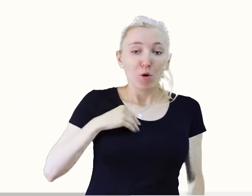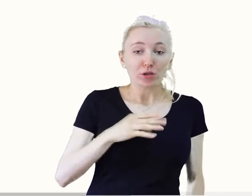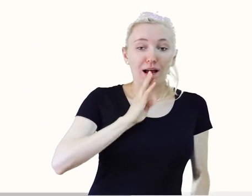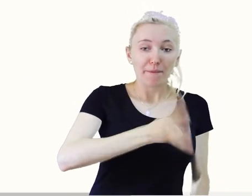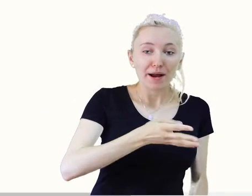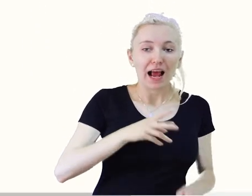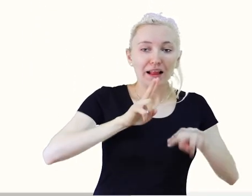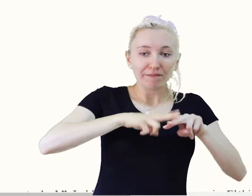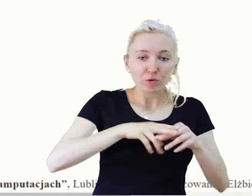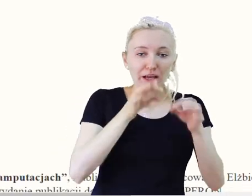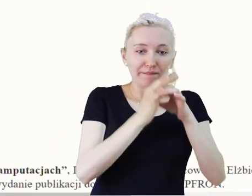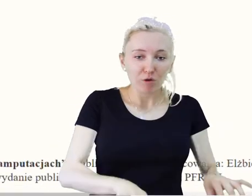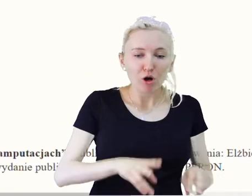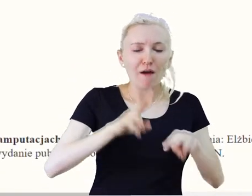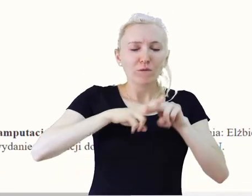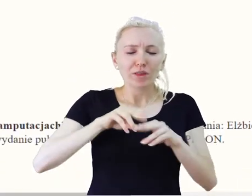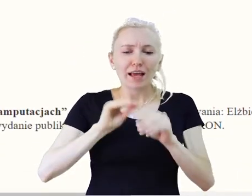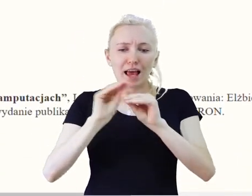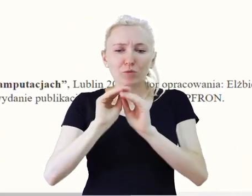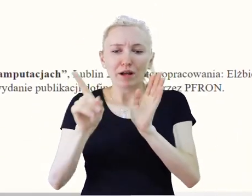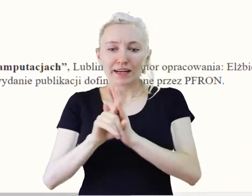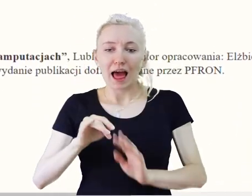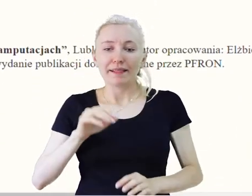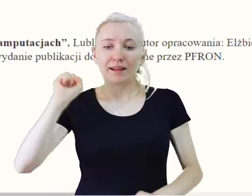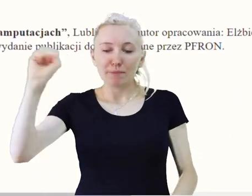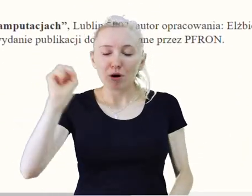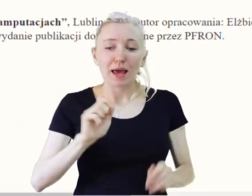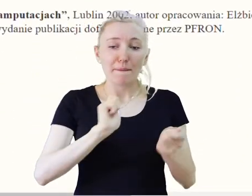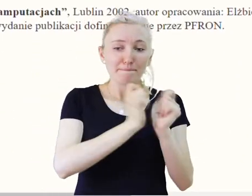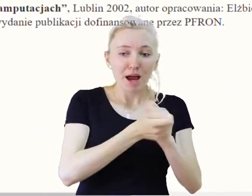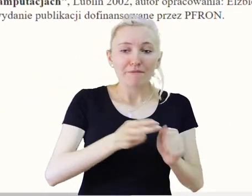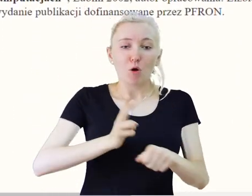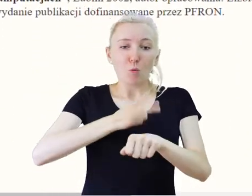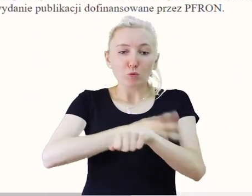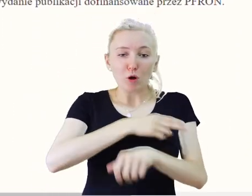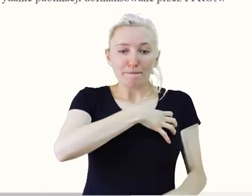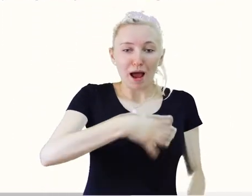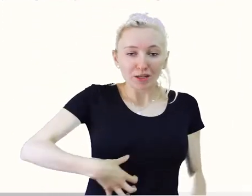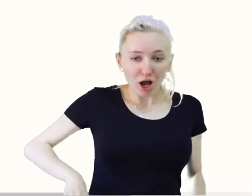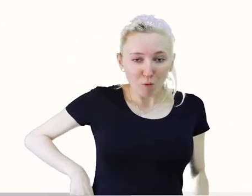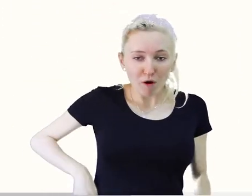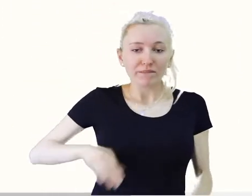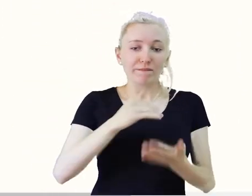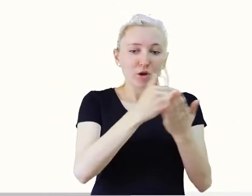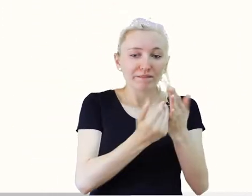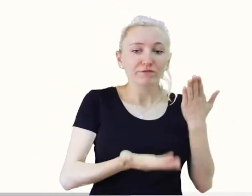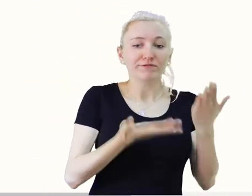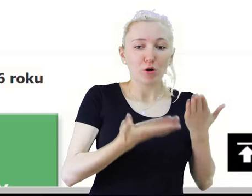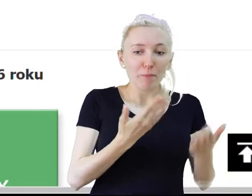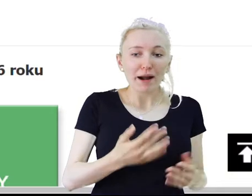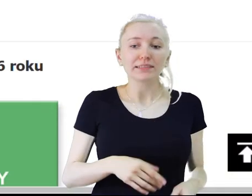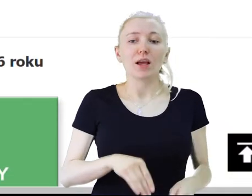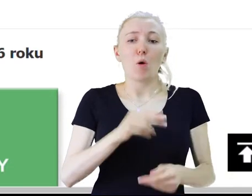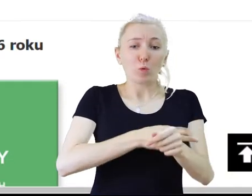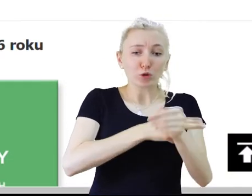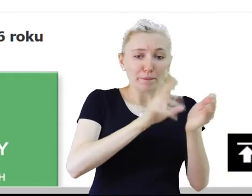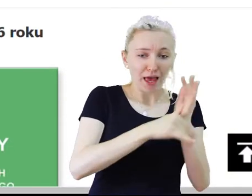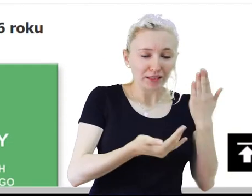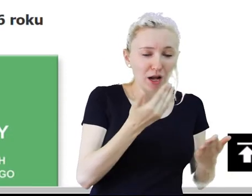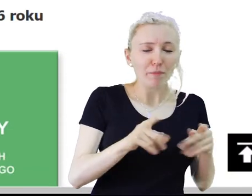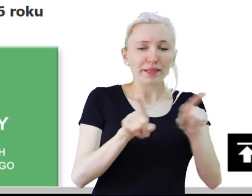środkom z Państwowego Funduszu Rehabilitacji Osób Niepełnosprawnych, Urzędu Marszałkowskiego Województwa Lubelskiego,